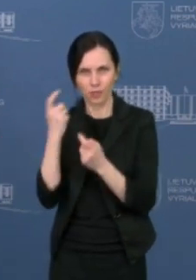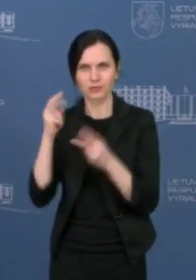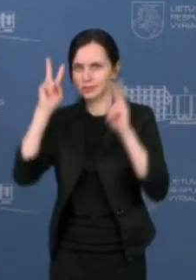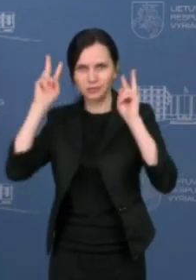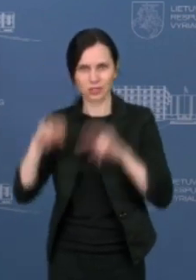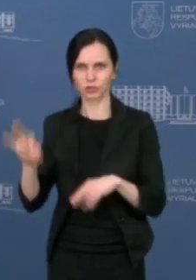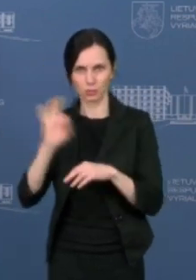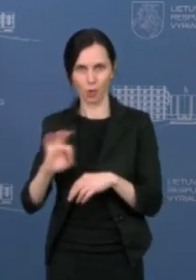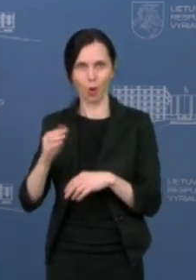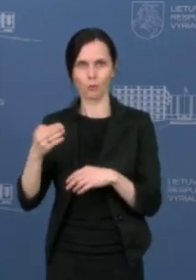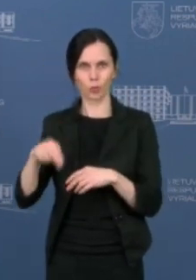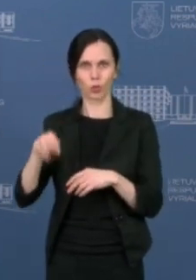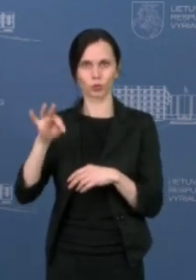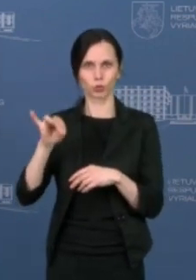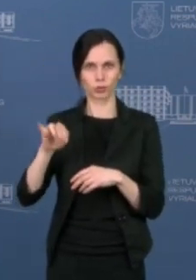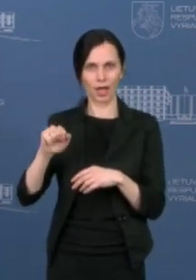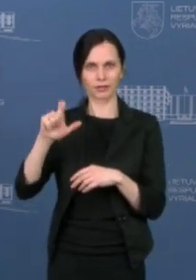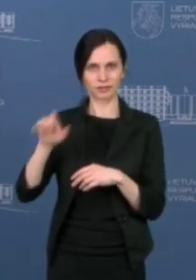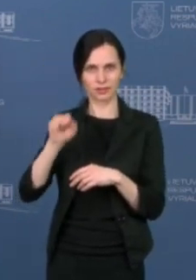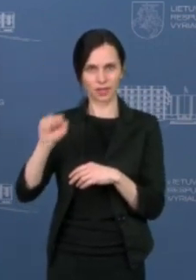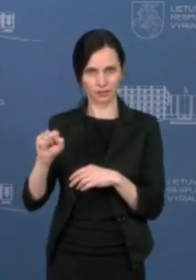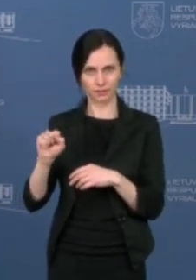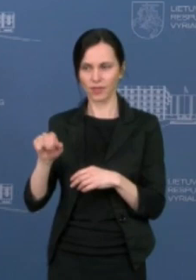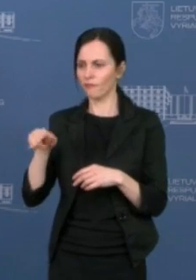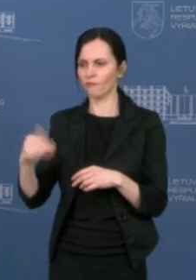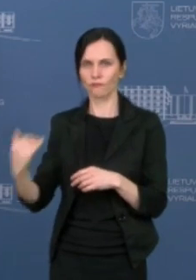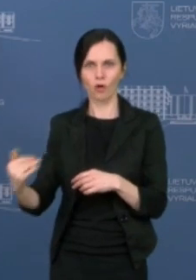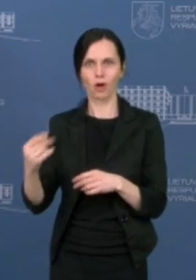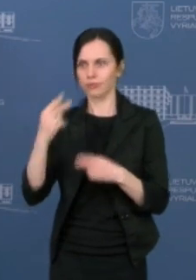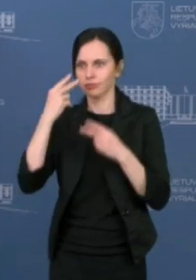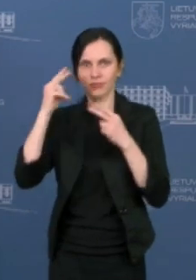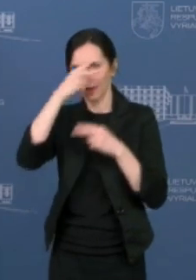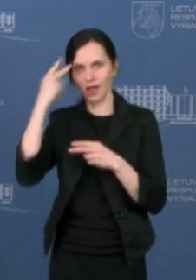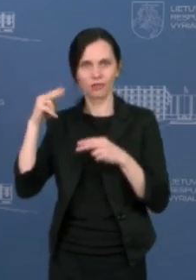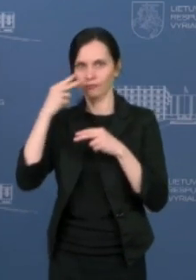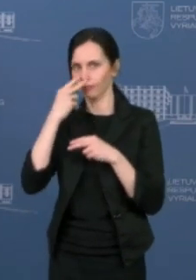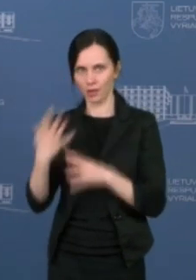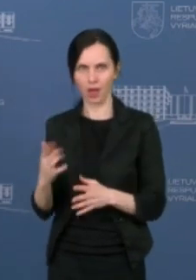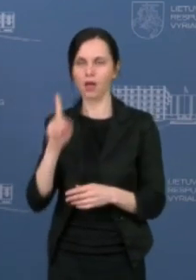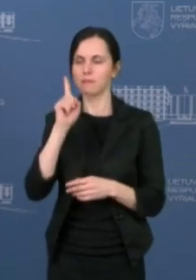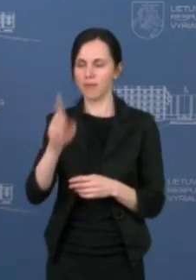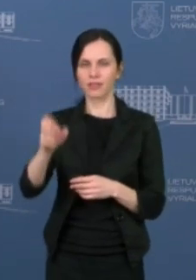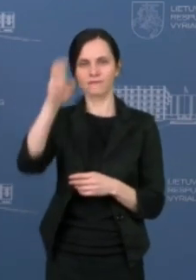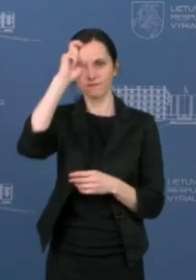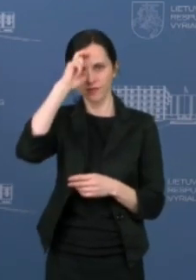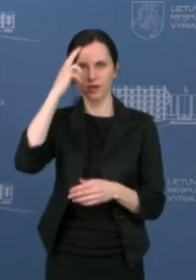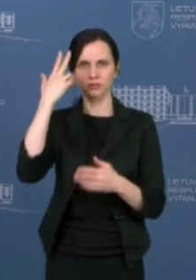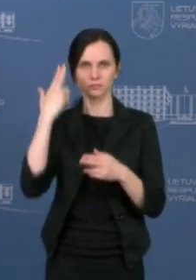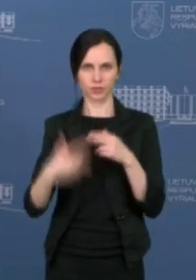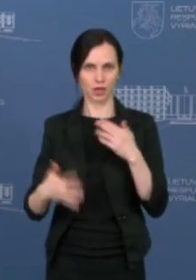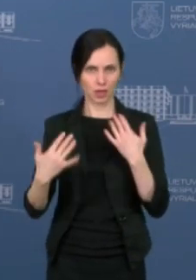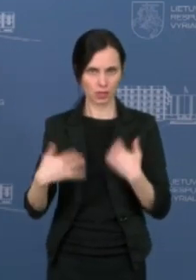pasidžiaugti, kad mes dar nematome jų veikimo Lietuvoje, bet jau vyriausybė priėmė atitinkamus